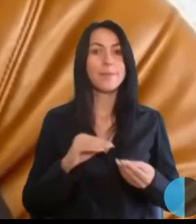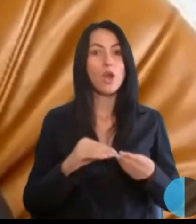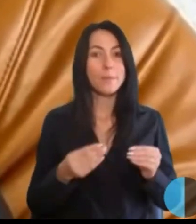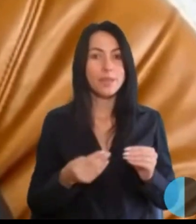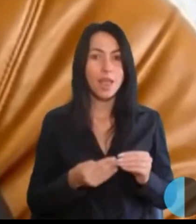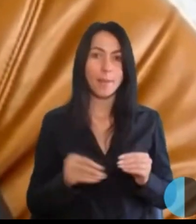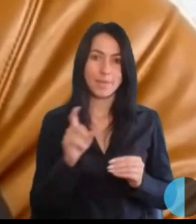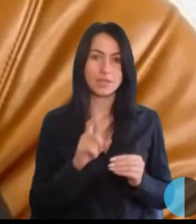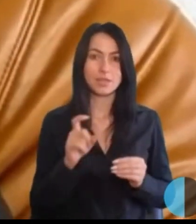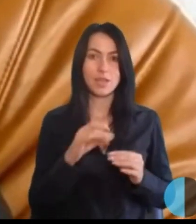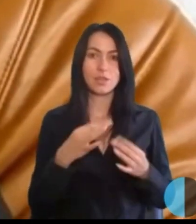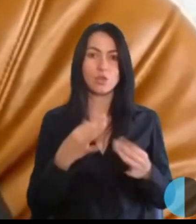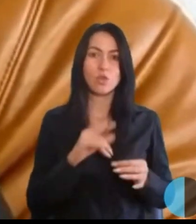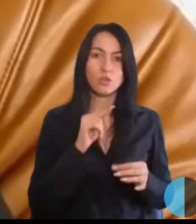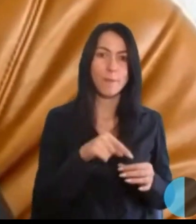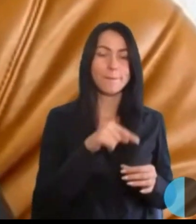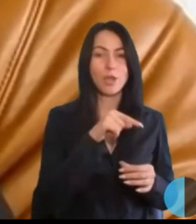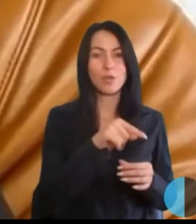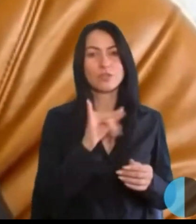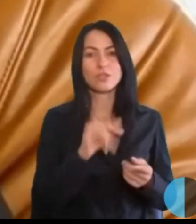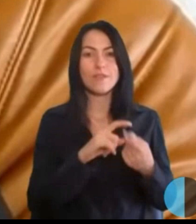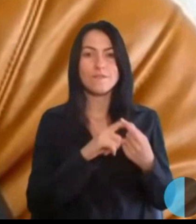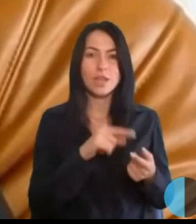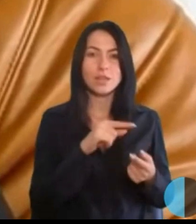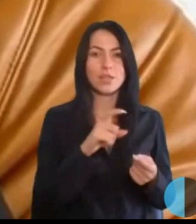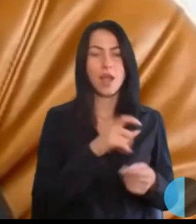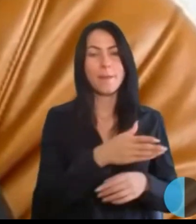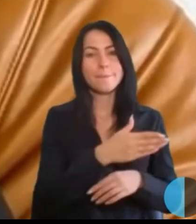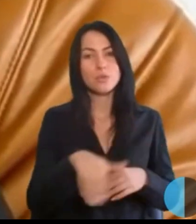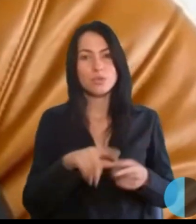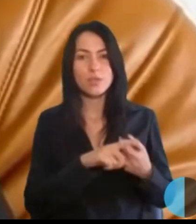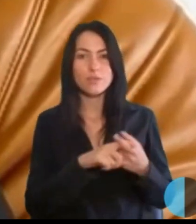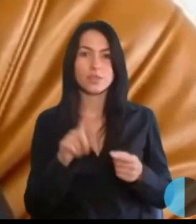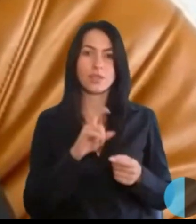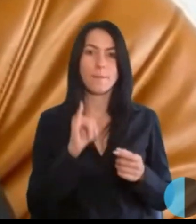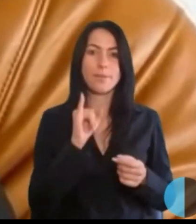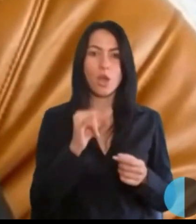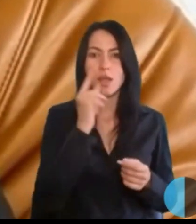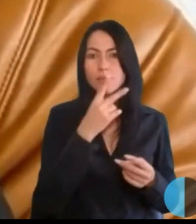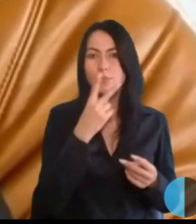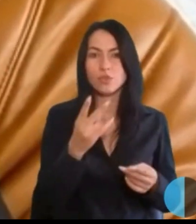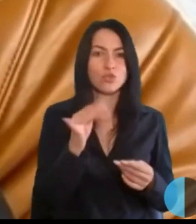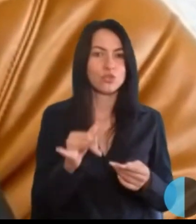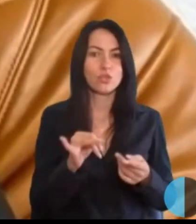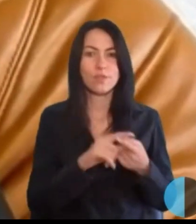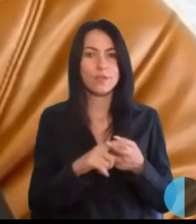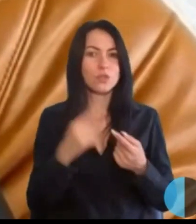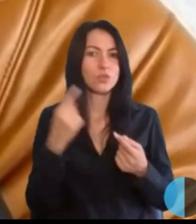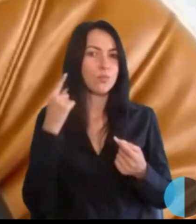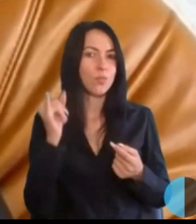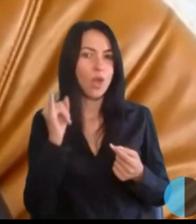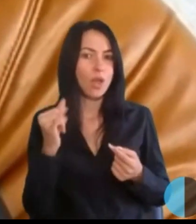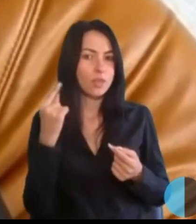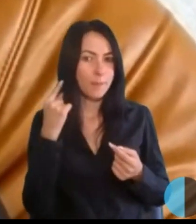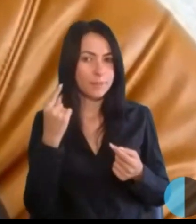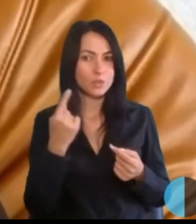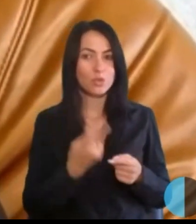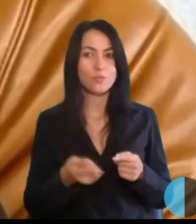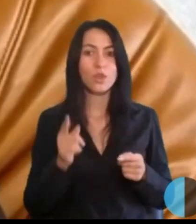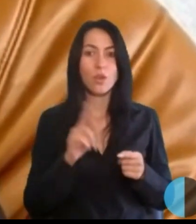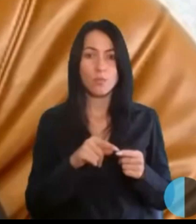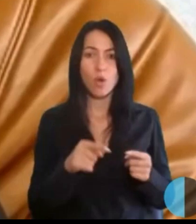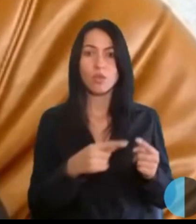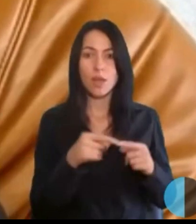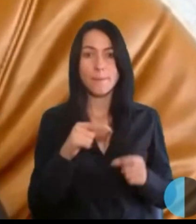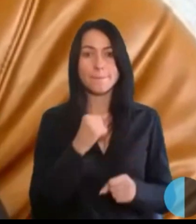доступом, чи в зв'язку з ампутацієм, чи в зв'язку з поганим взором, чи слухом. Тому однозначно працювати над